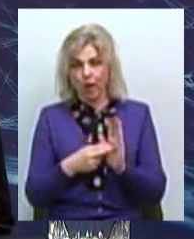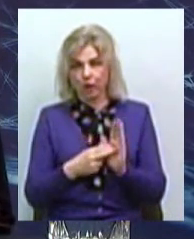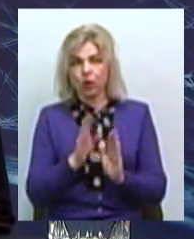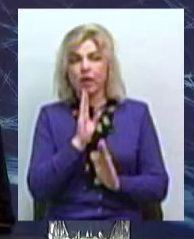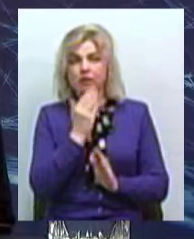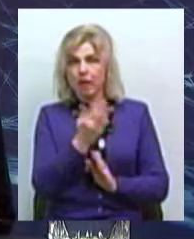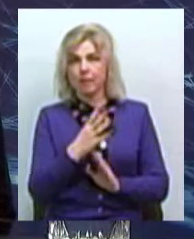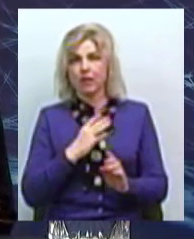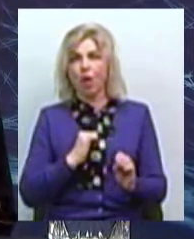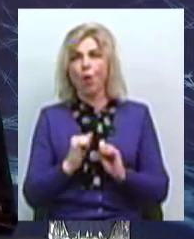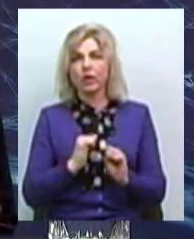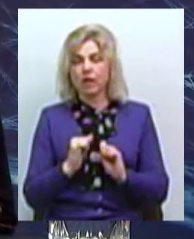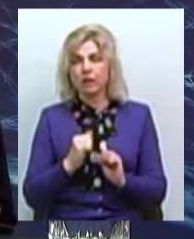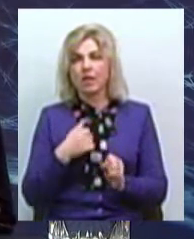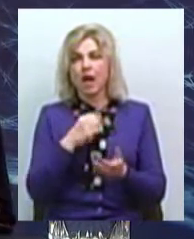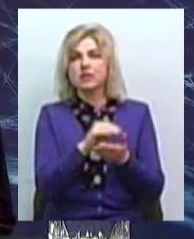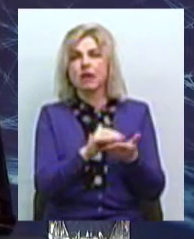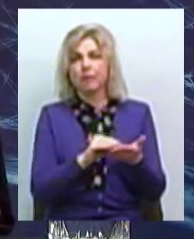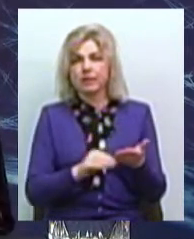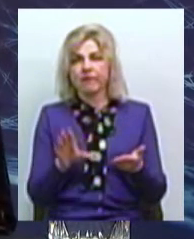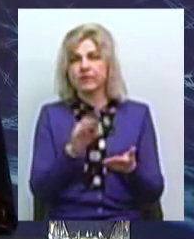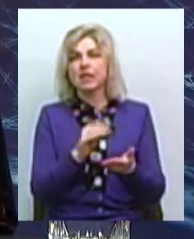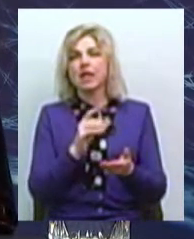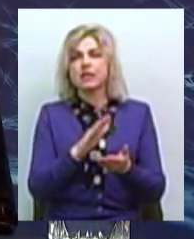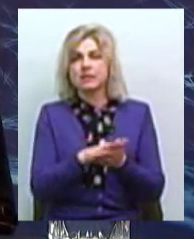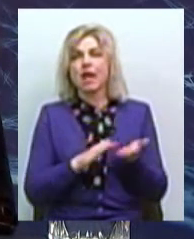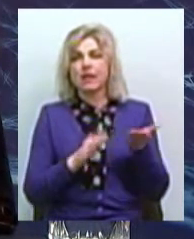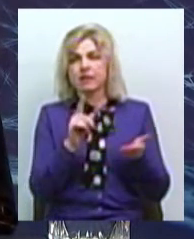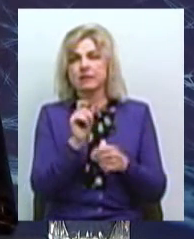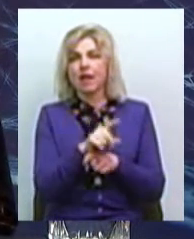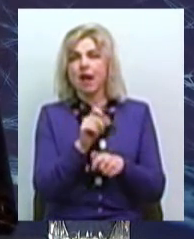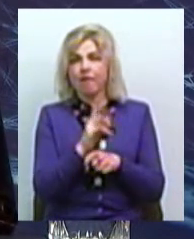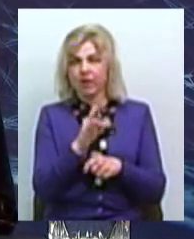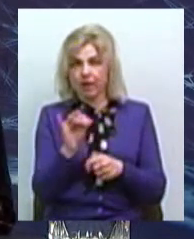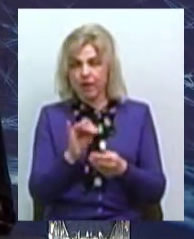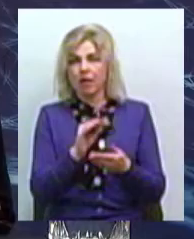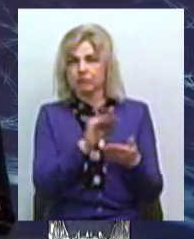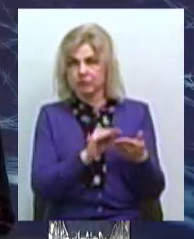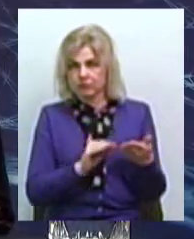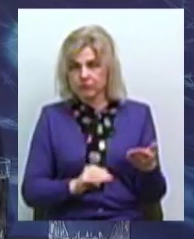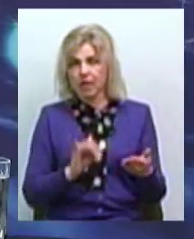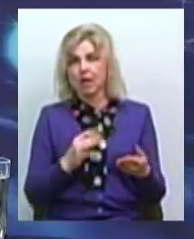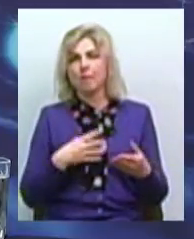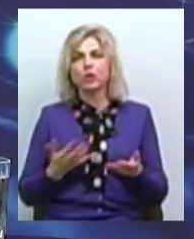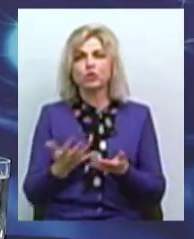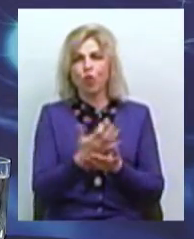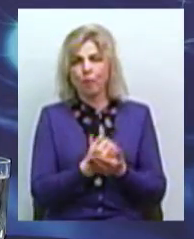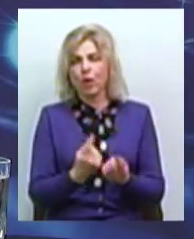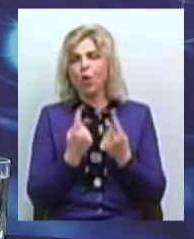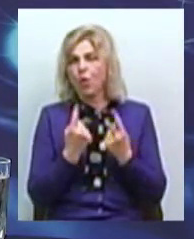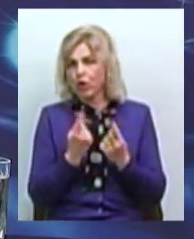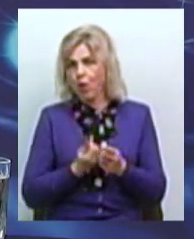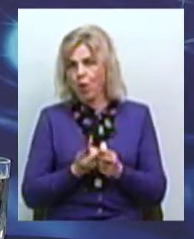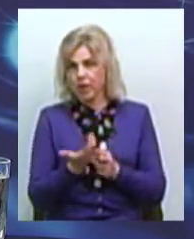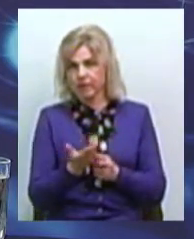я записувала усі заявки, які надходили, та частково Олена так само допомагала з цим. І ми збирали величезну кількість заявок,